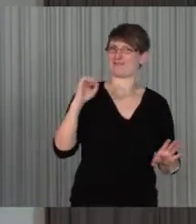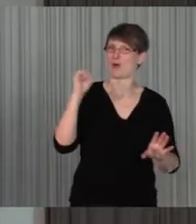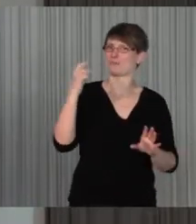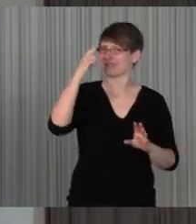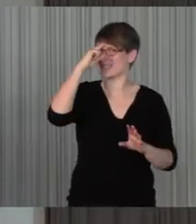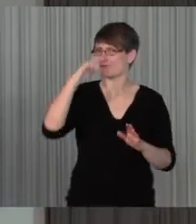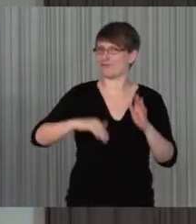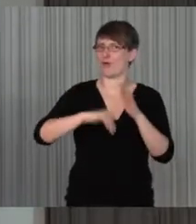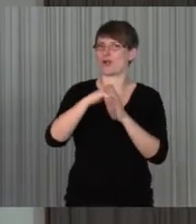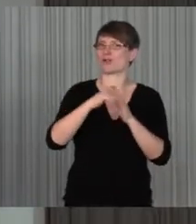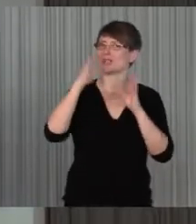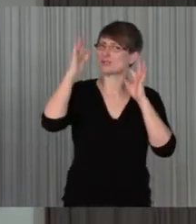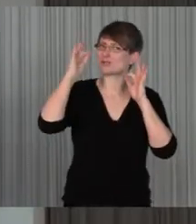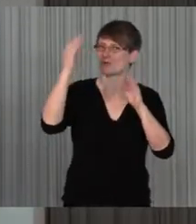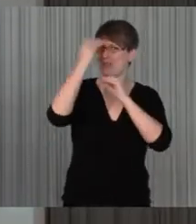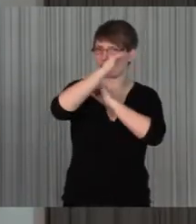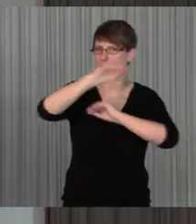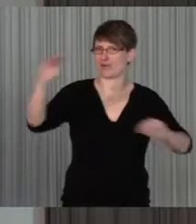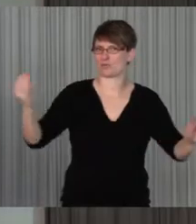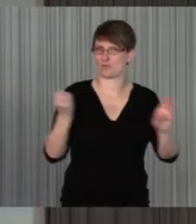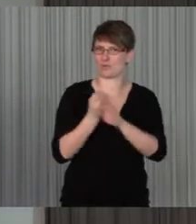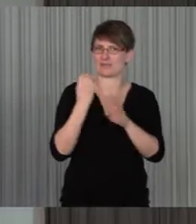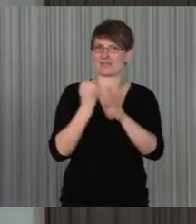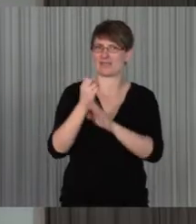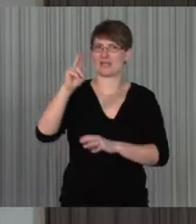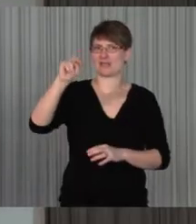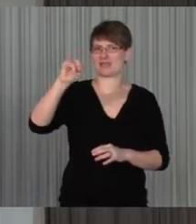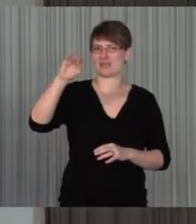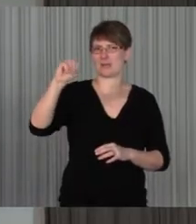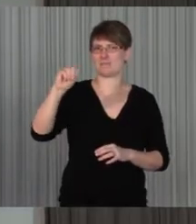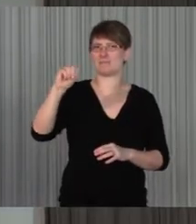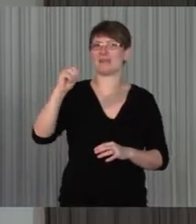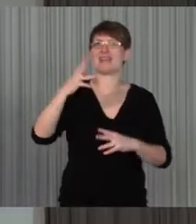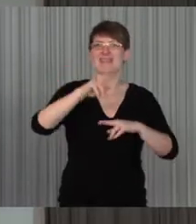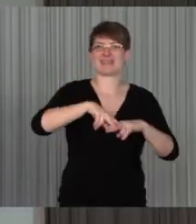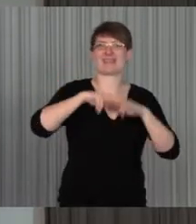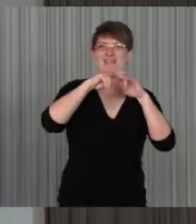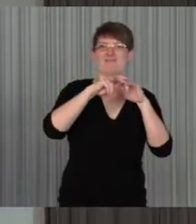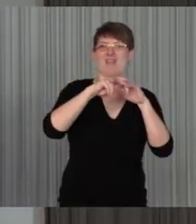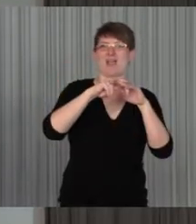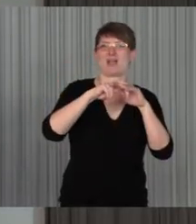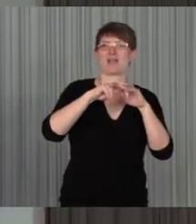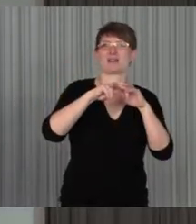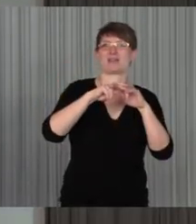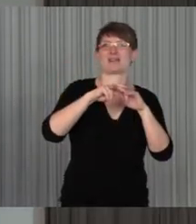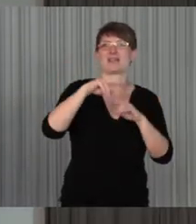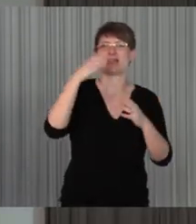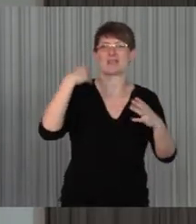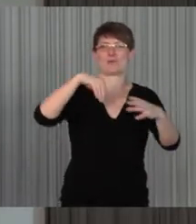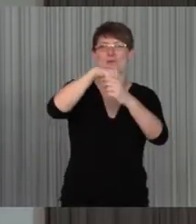sinnvoll und sehr gute Informationsquelle ist, eben das NIM, das Netzwerk Inklusion und Medien, das eben in NRW